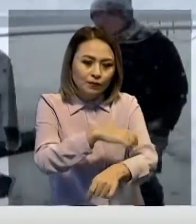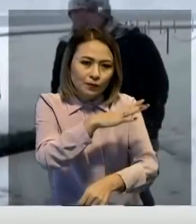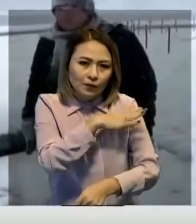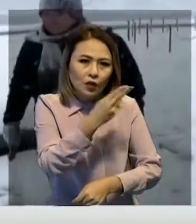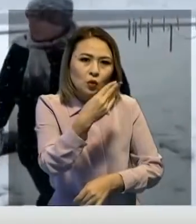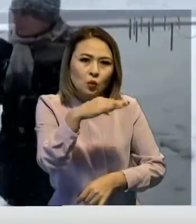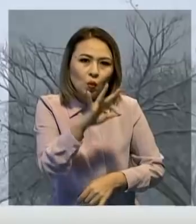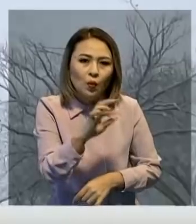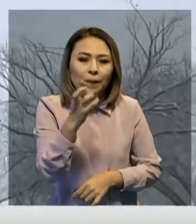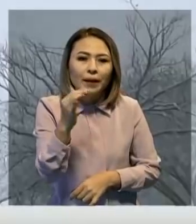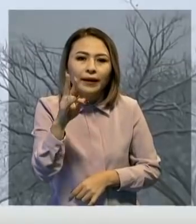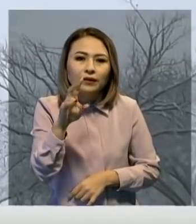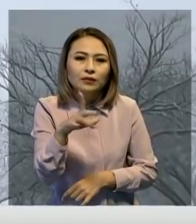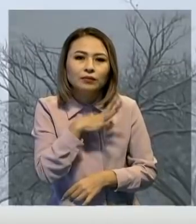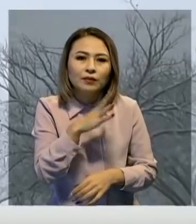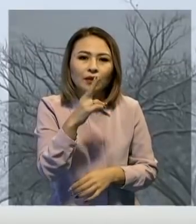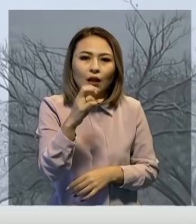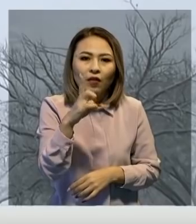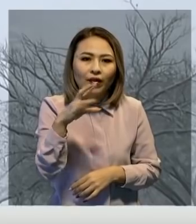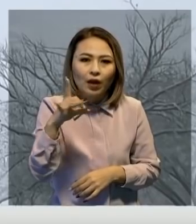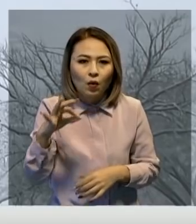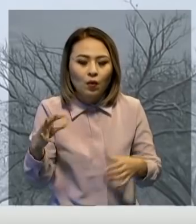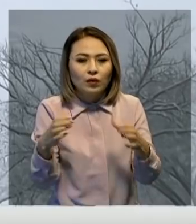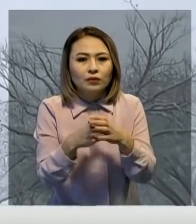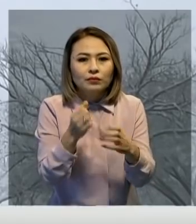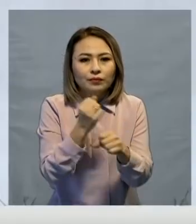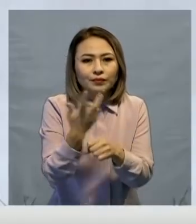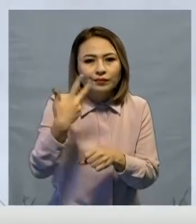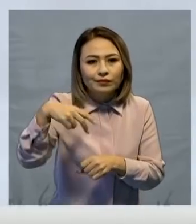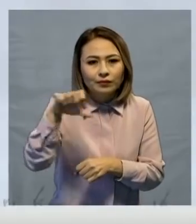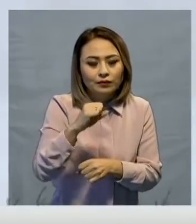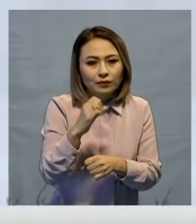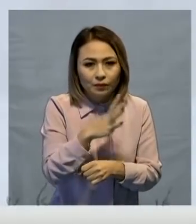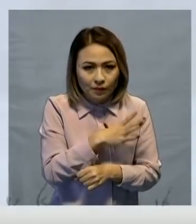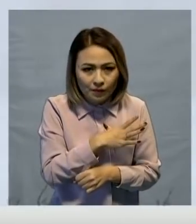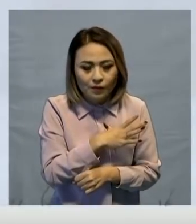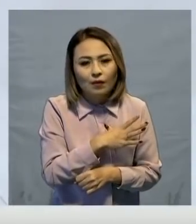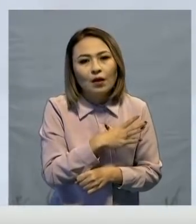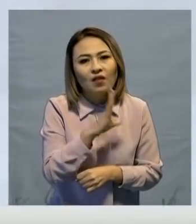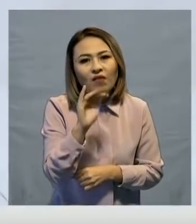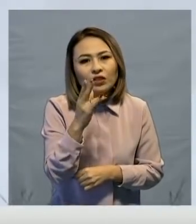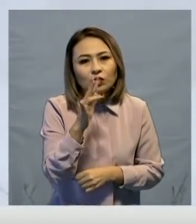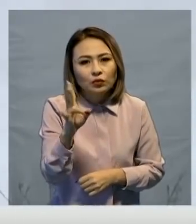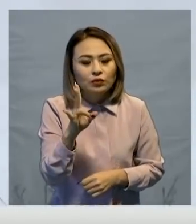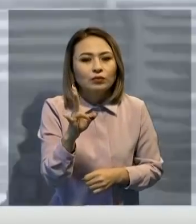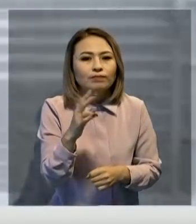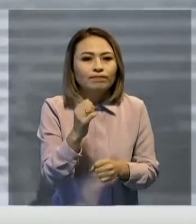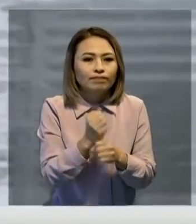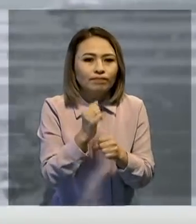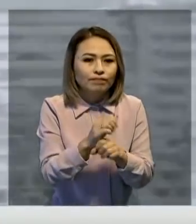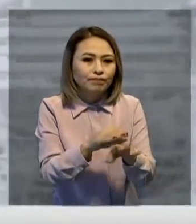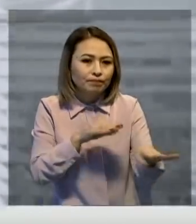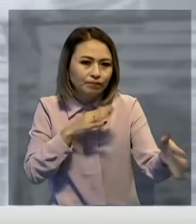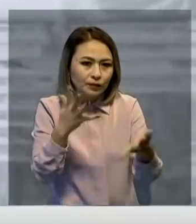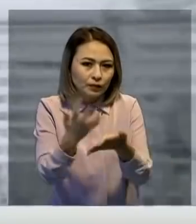жетті. Тіпті Джо Байдының ұшағы дәлбір штатнан жарты сағатқа кешігі бұрышты. Ал Башингтонда қартыржы кеп келіске тап